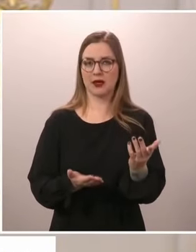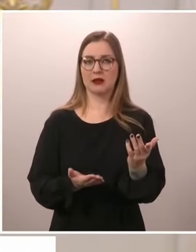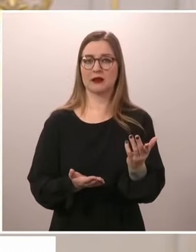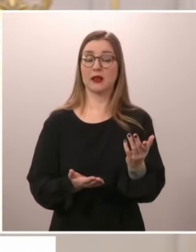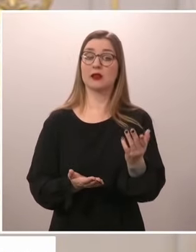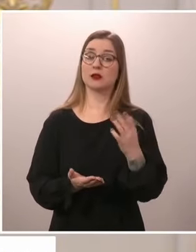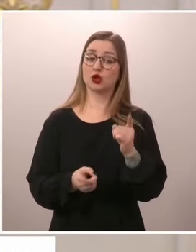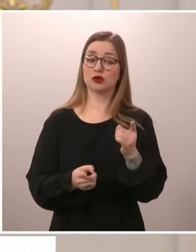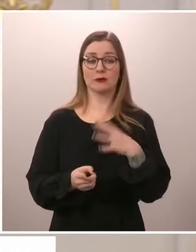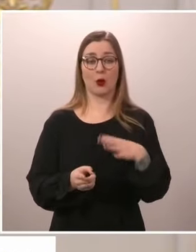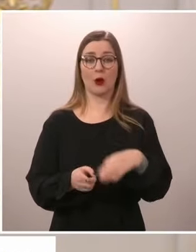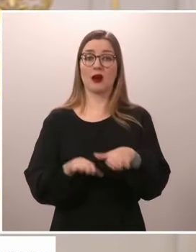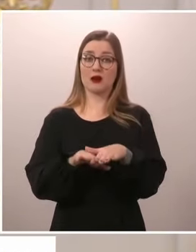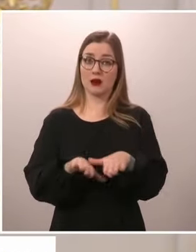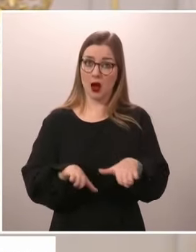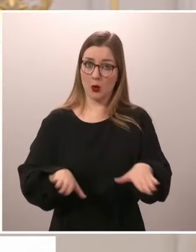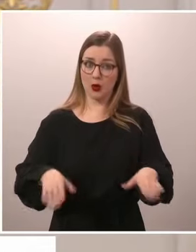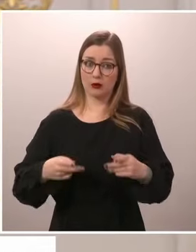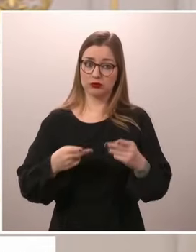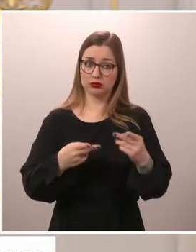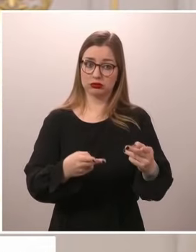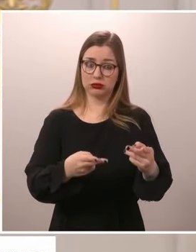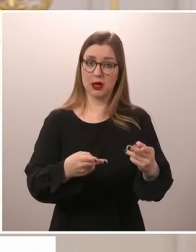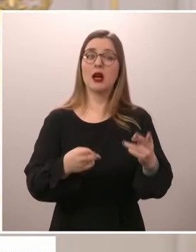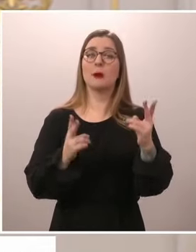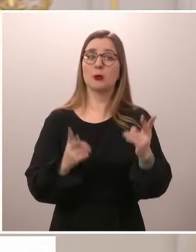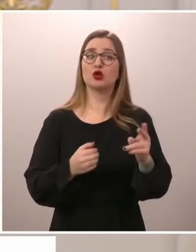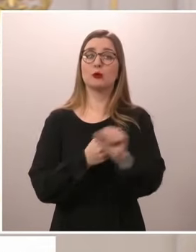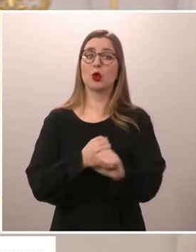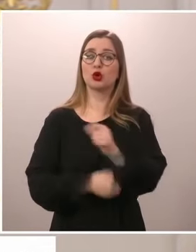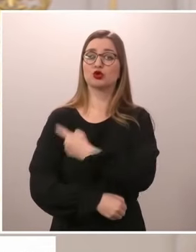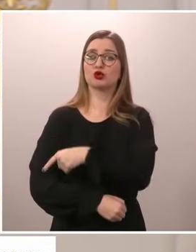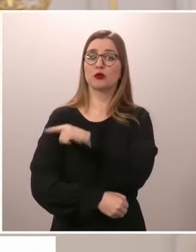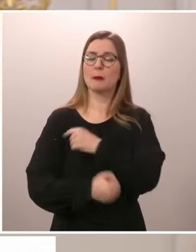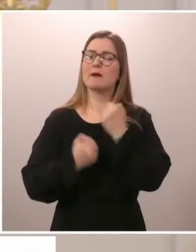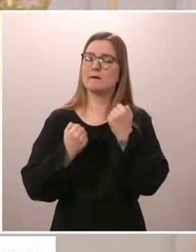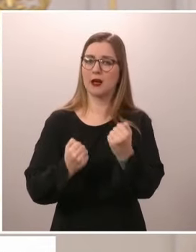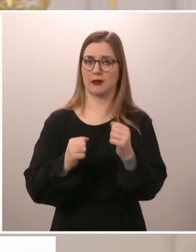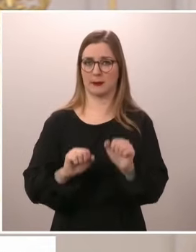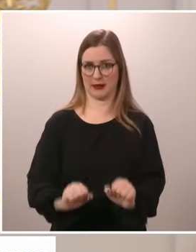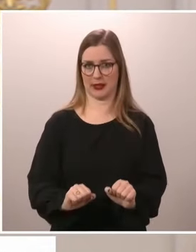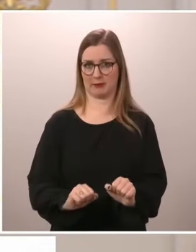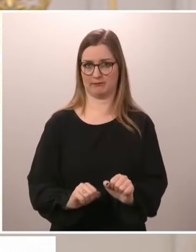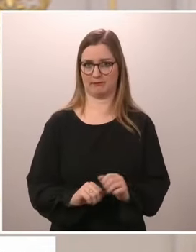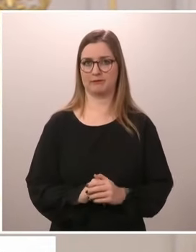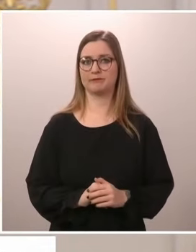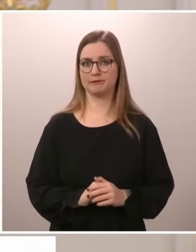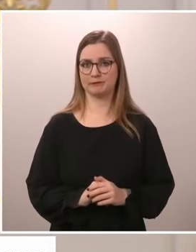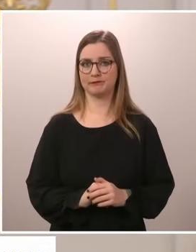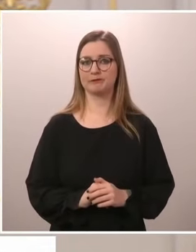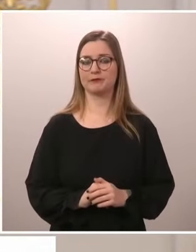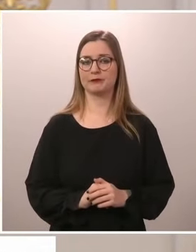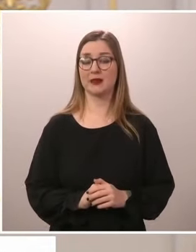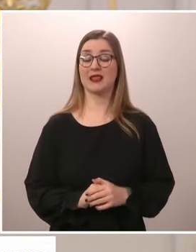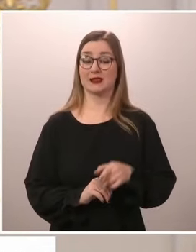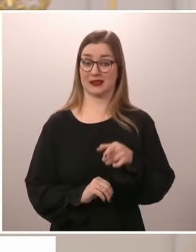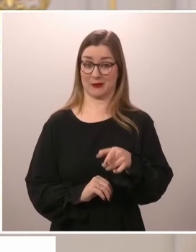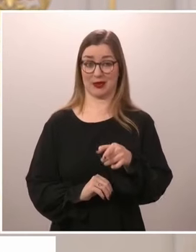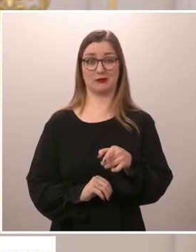silloin pitää myös olla vahvat puolustusvoimat. Ikään kuin ne ovat omalla tavallaan kolikon